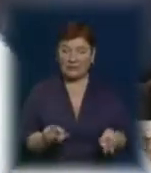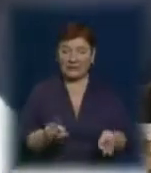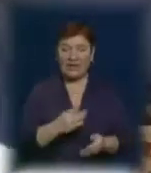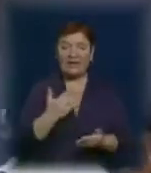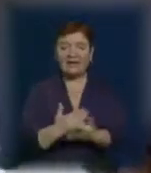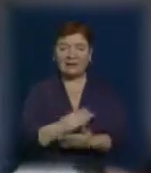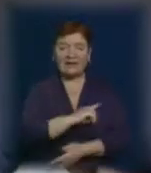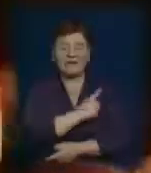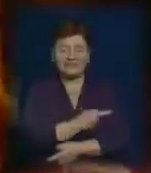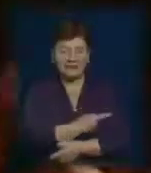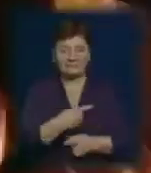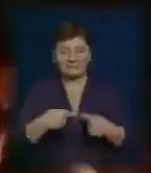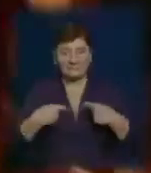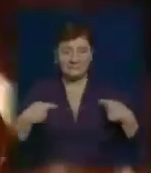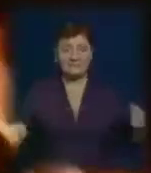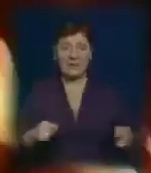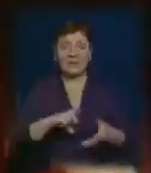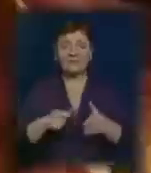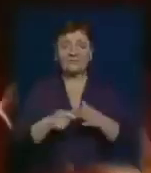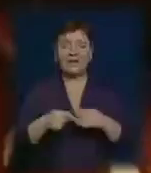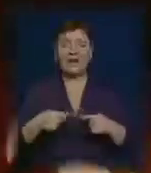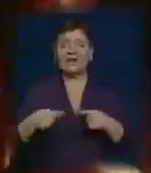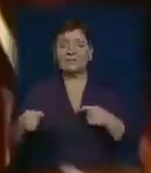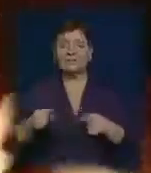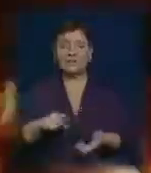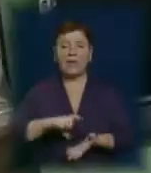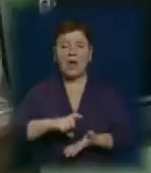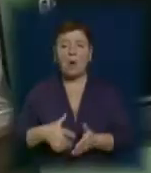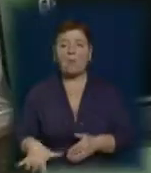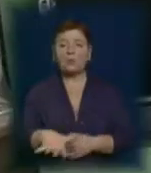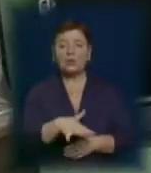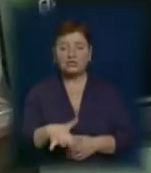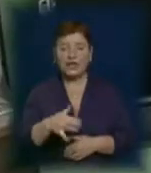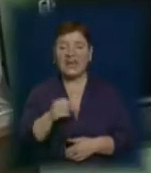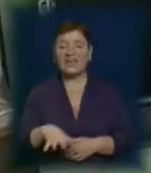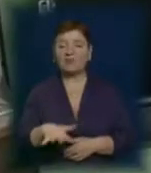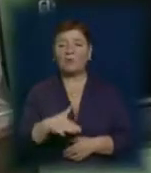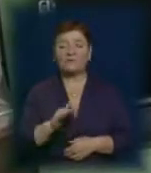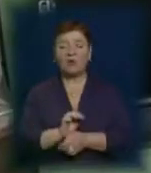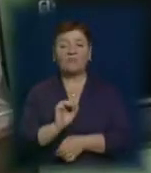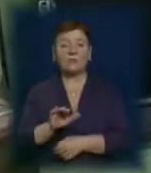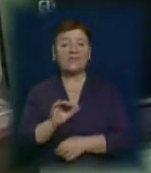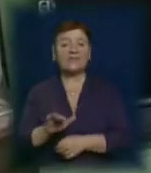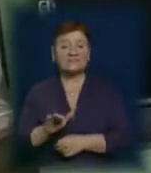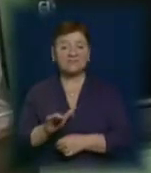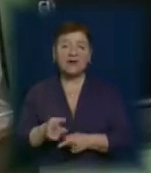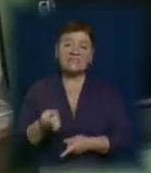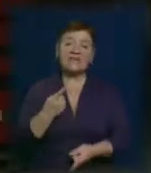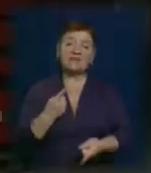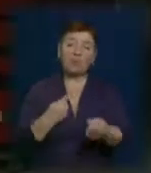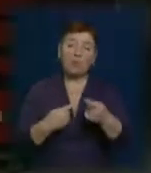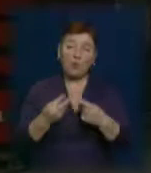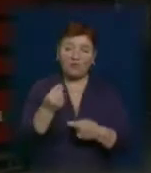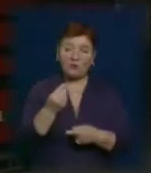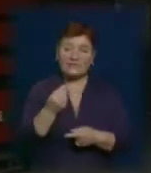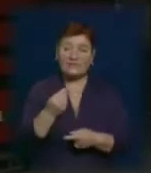з різними функціями для обігріву приміщень різної площі. Найкращі – європейського виробництва. Окуповуються вони за кілька років.